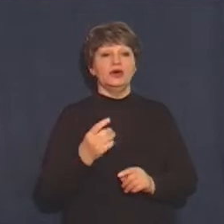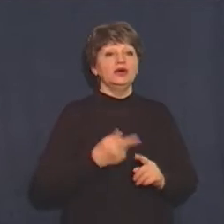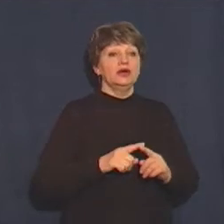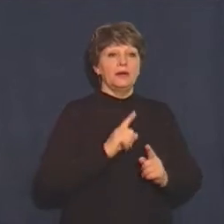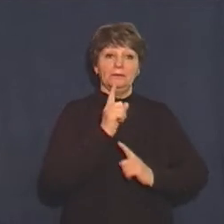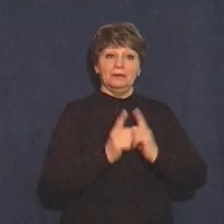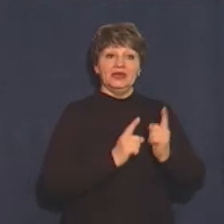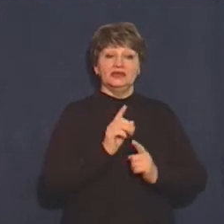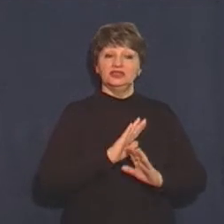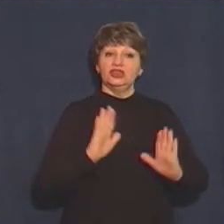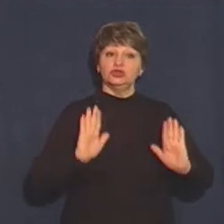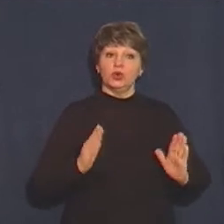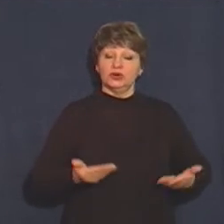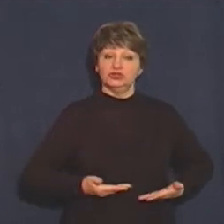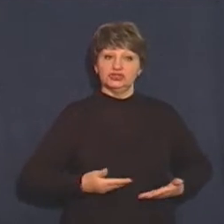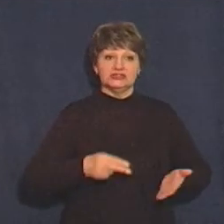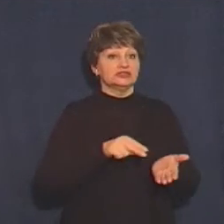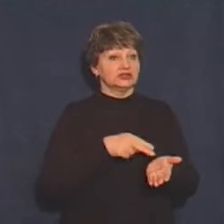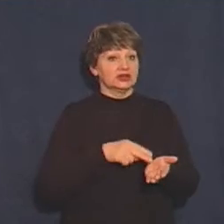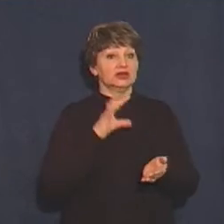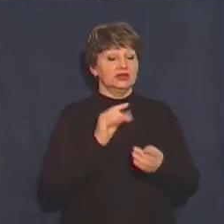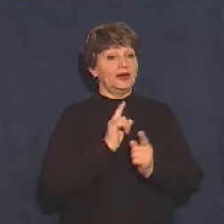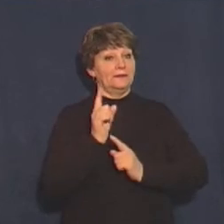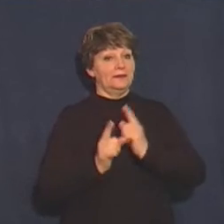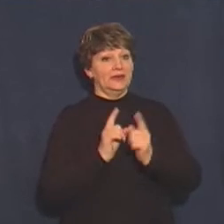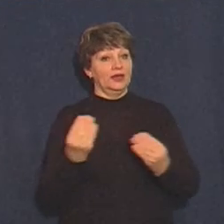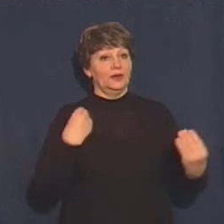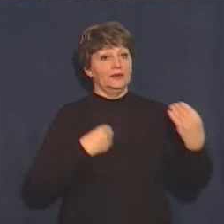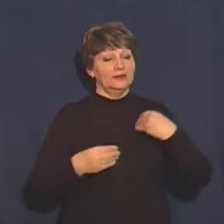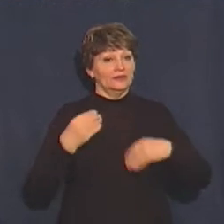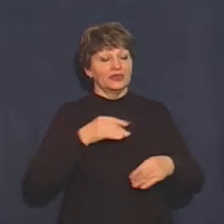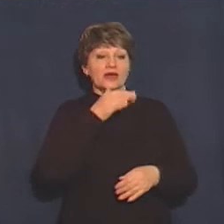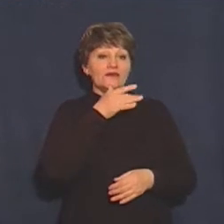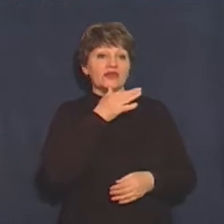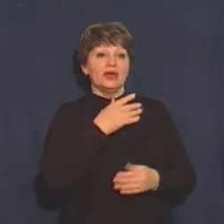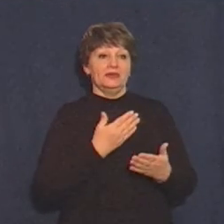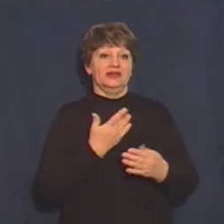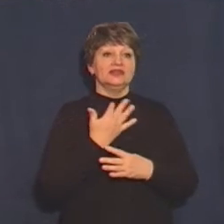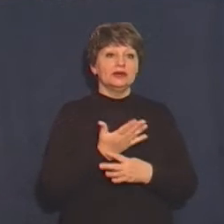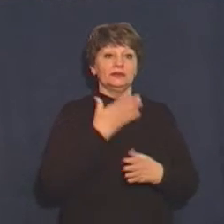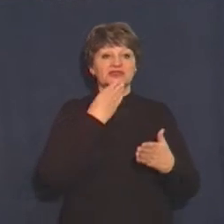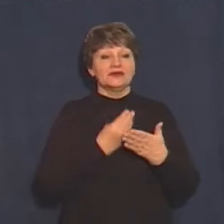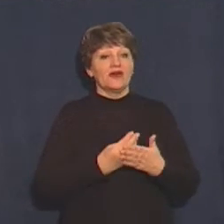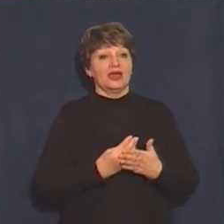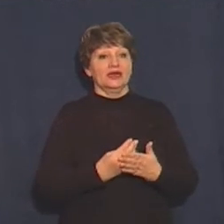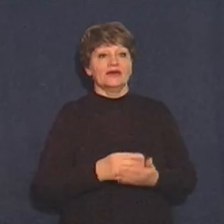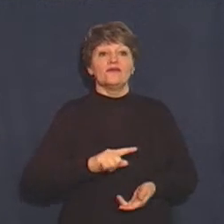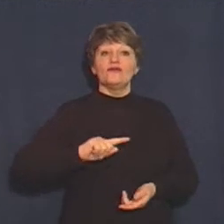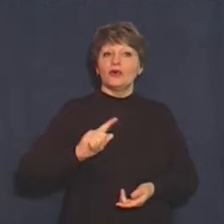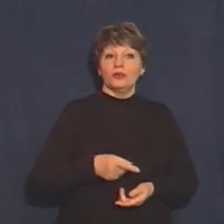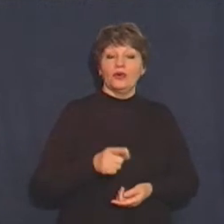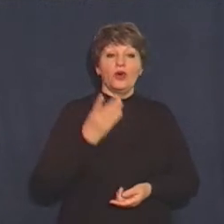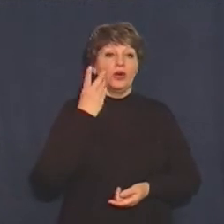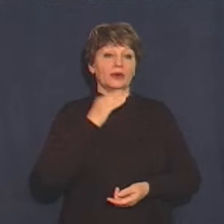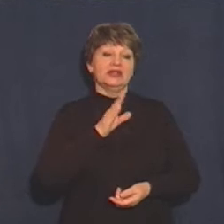суспільне життя черкасьців, а й удосконалювався одяг. Час, знаєте, диктував свої вимоги, коли жінки стають